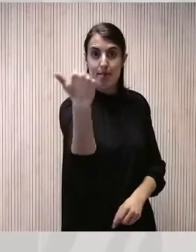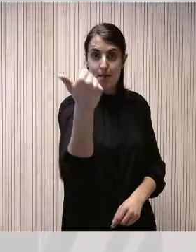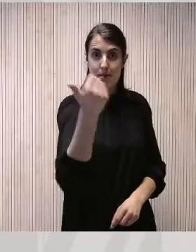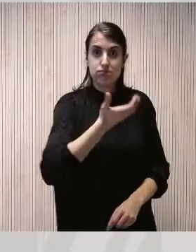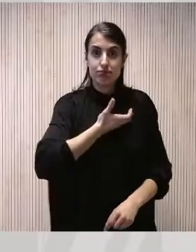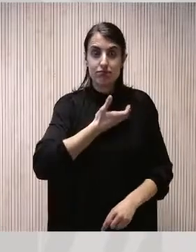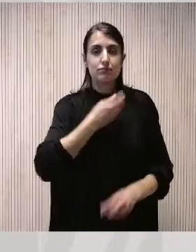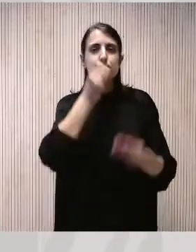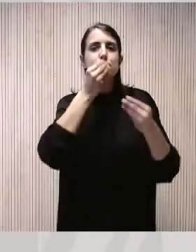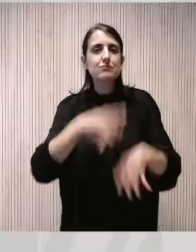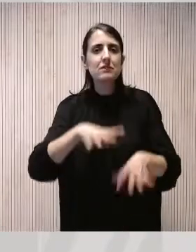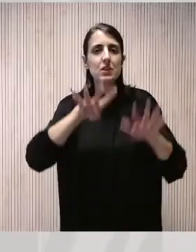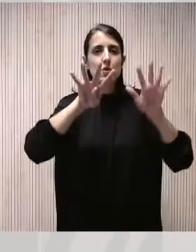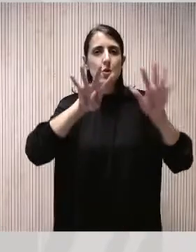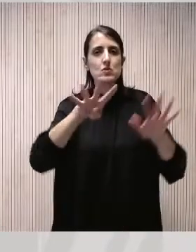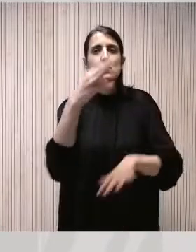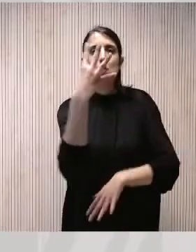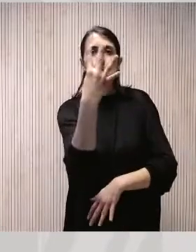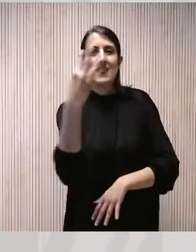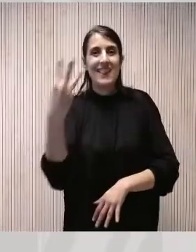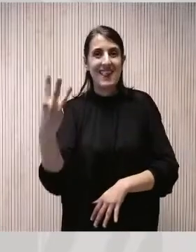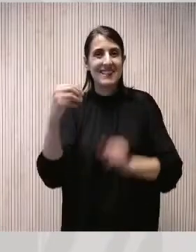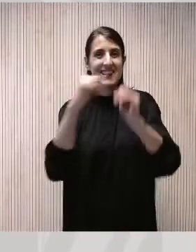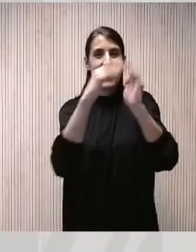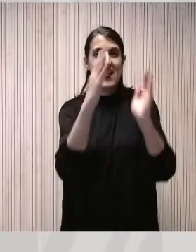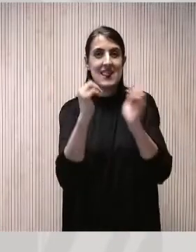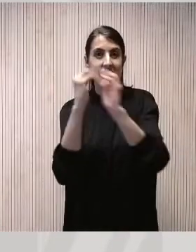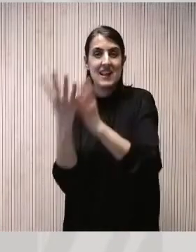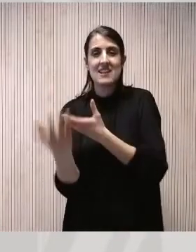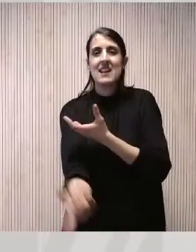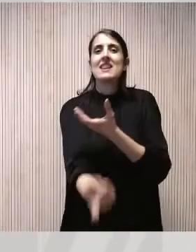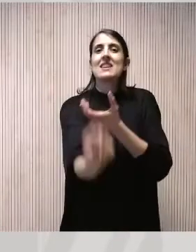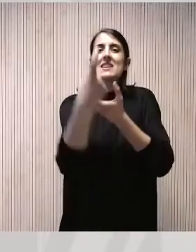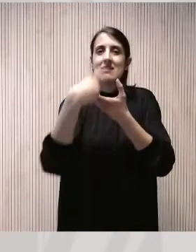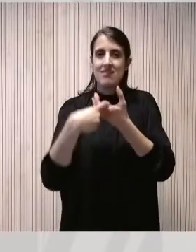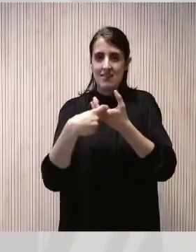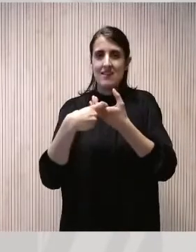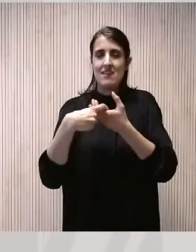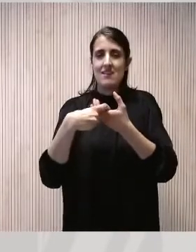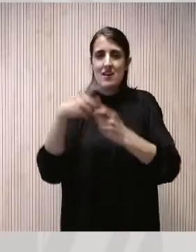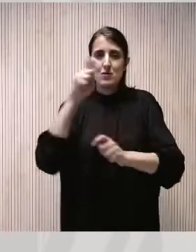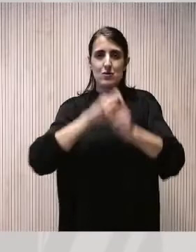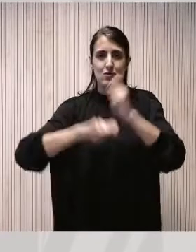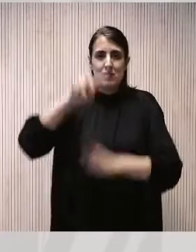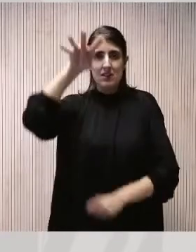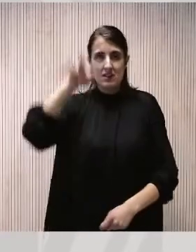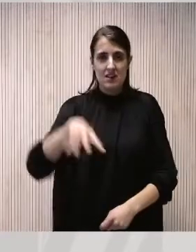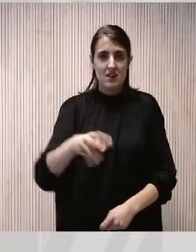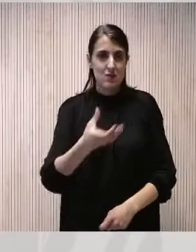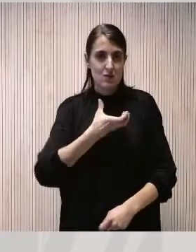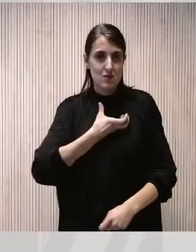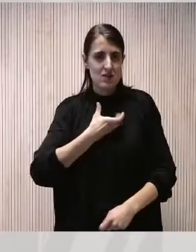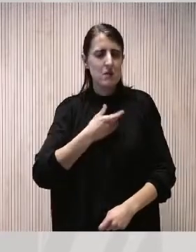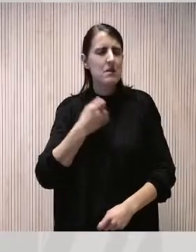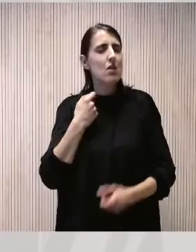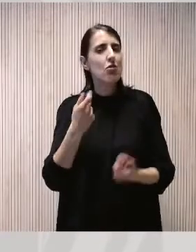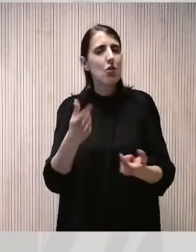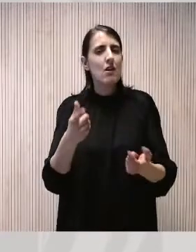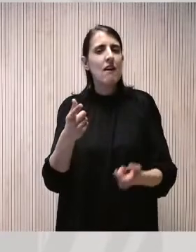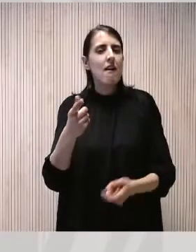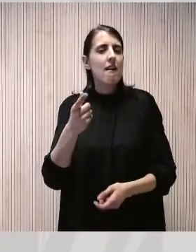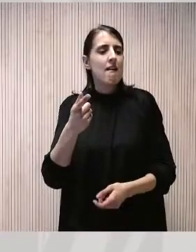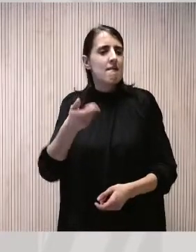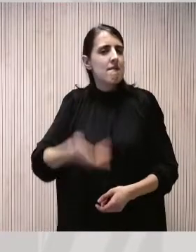aquests 943 ENS associats a l'Associació Catalana de Municipis, volem posar en valor la necessitat d